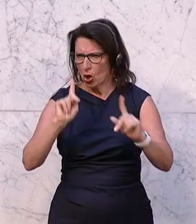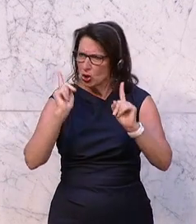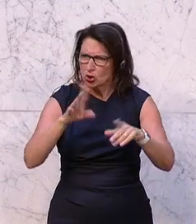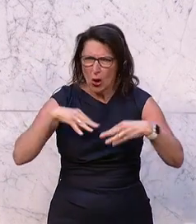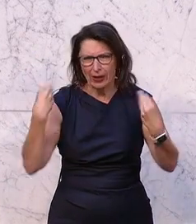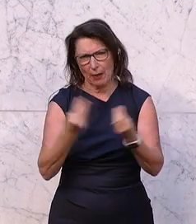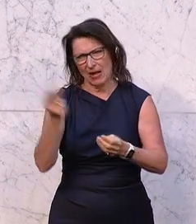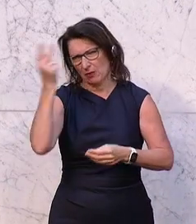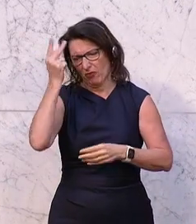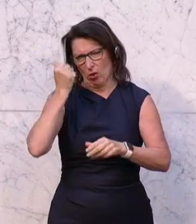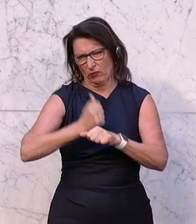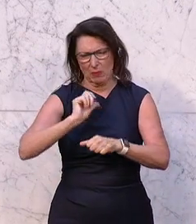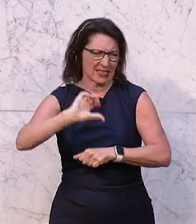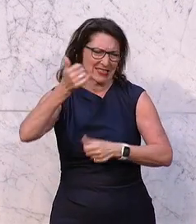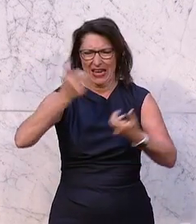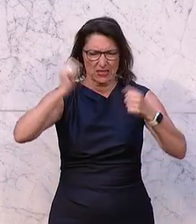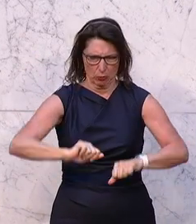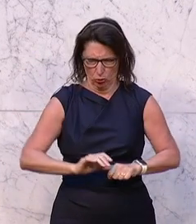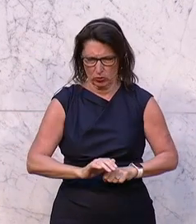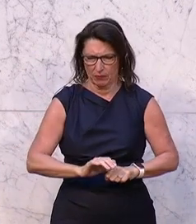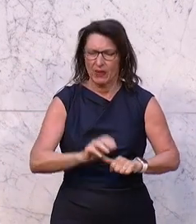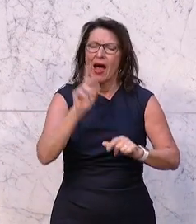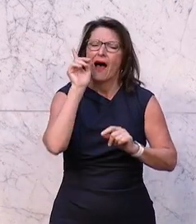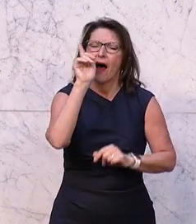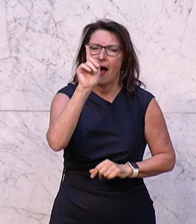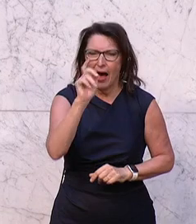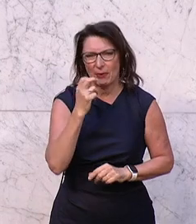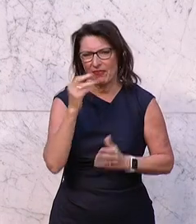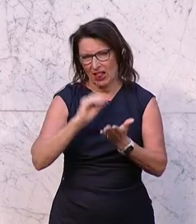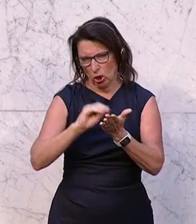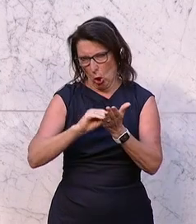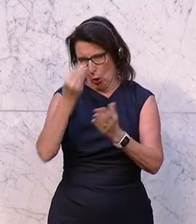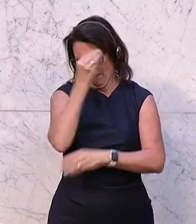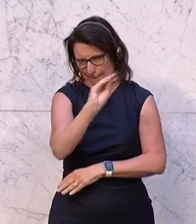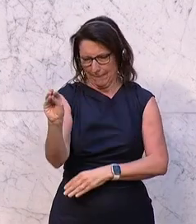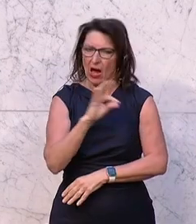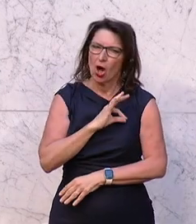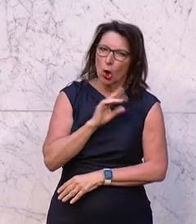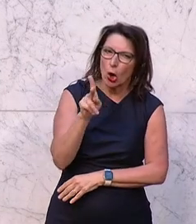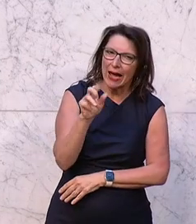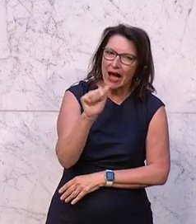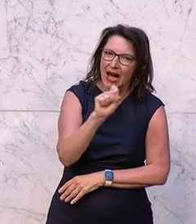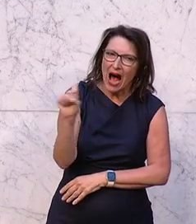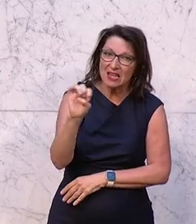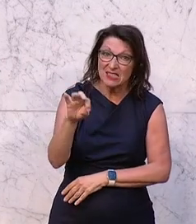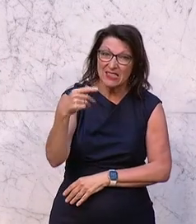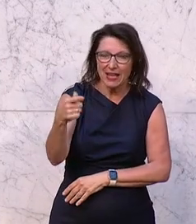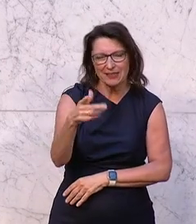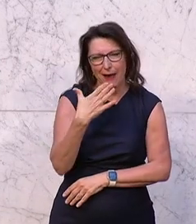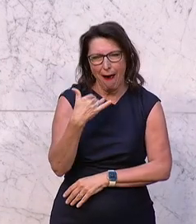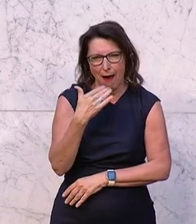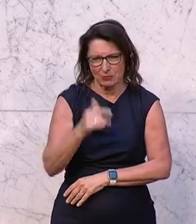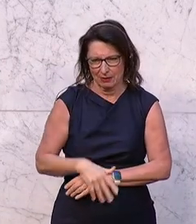ein guter erster Beschluss als solches. Aber, was ich noch sagen wollte, Kollege Kassecker, Sie führen da schon wieder bewusst die